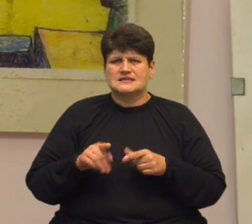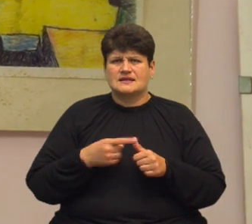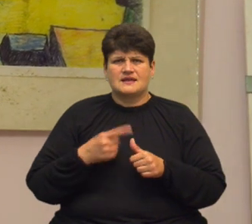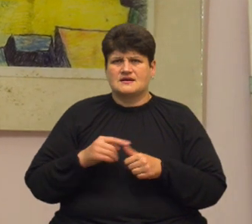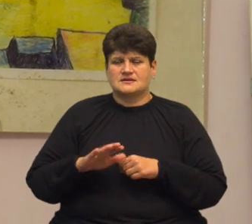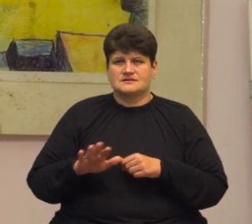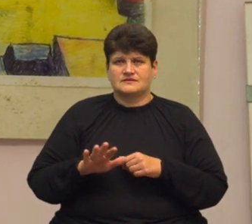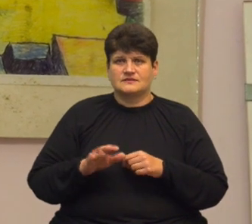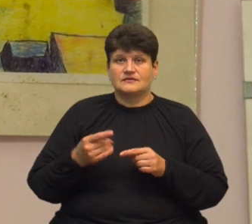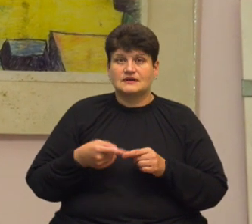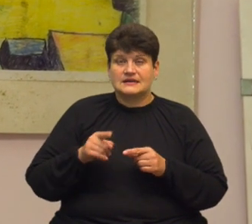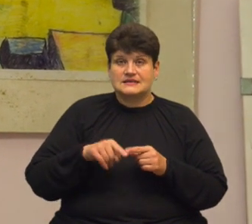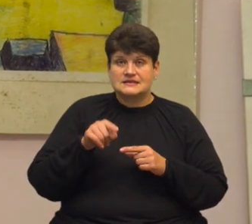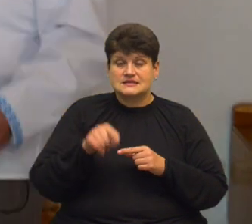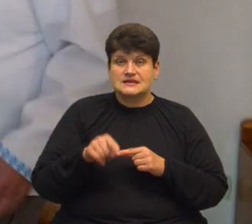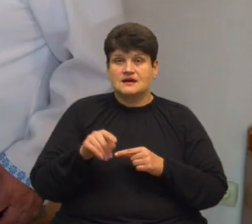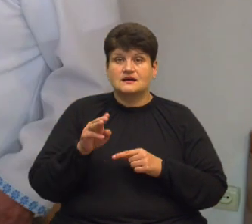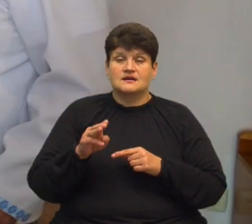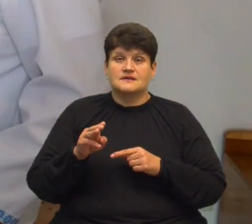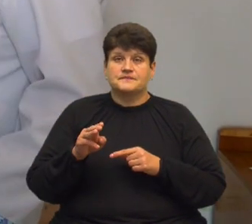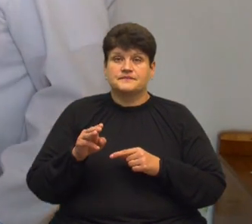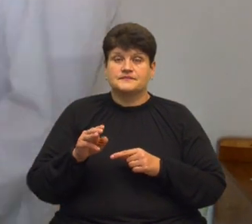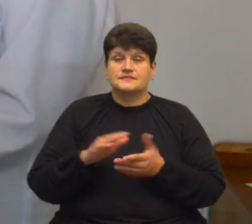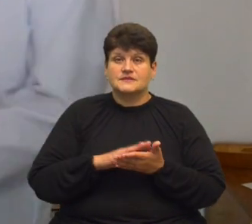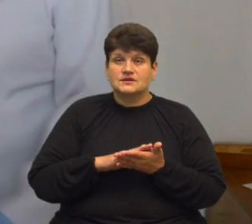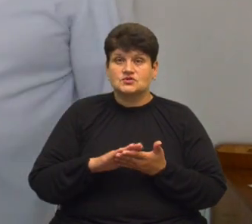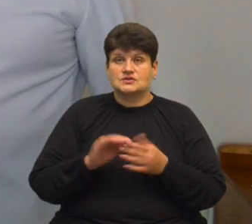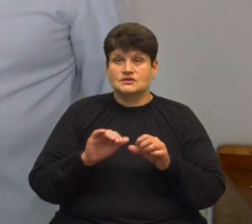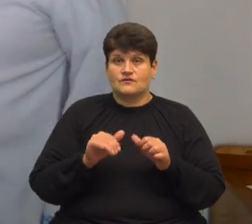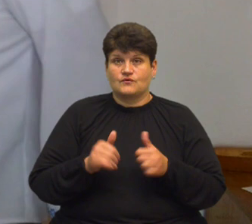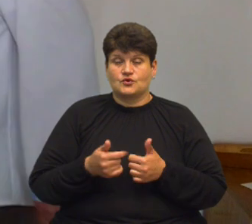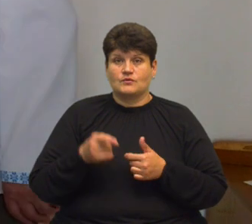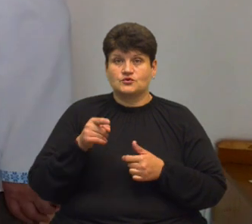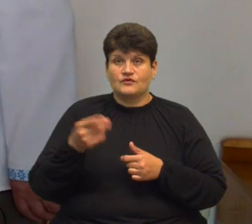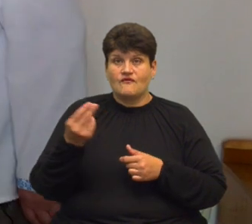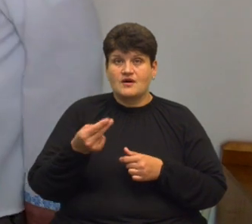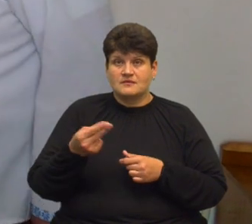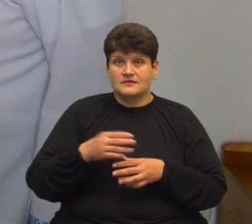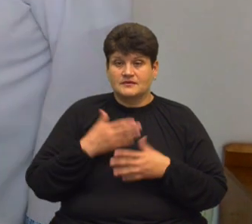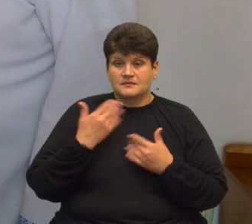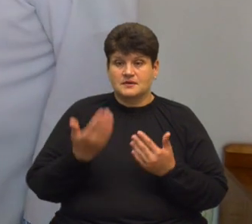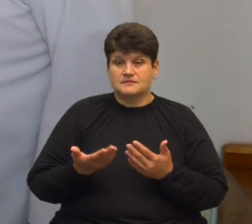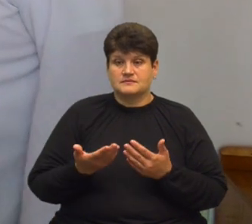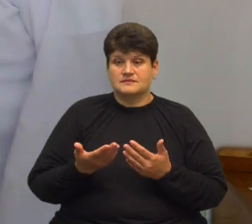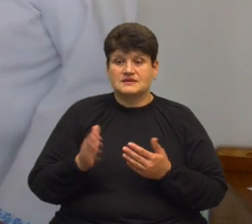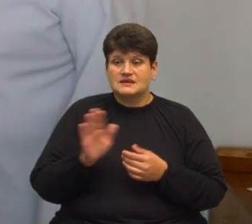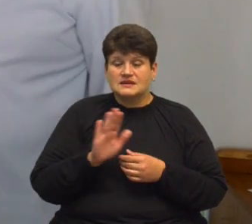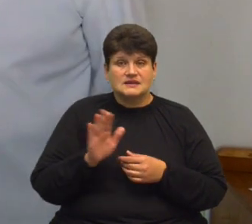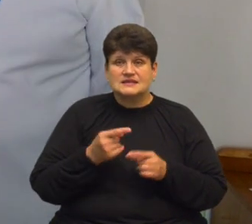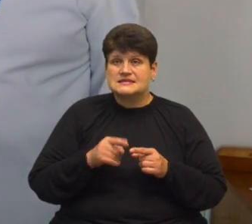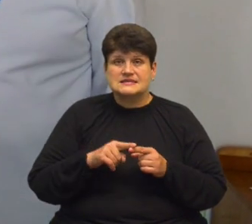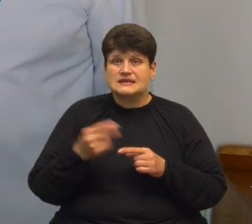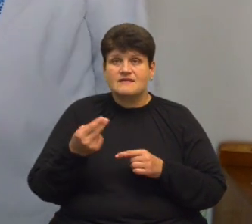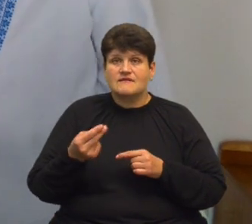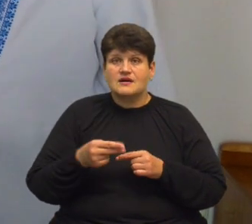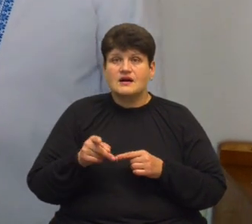Оце кажуть, а це скубізм. Чисна форма. О, а чому він фарбами не малював? Оце шох фарбами. Кажуть, та ні, це не фарба він не мав.